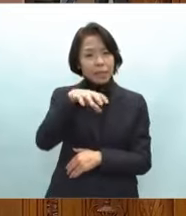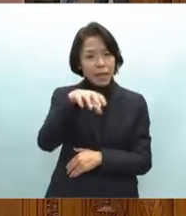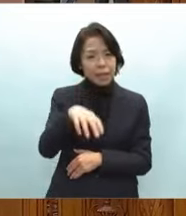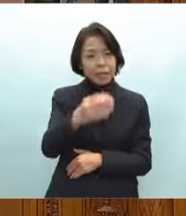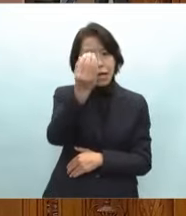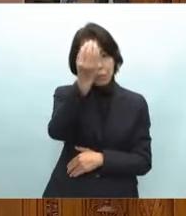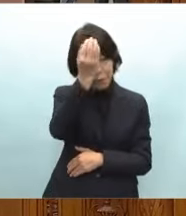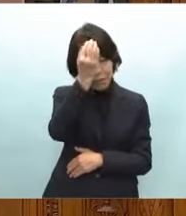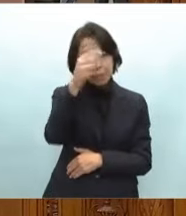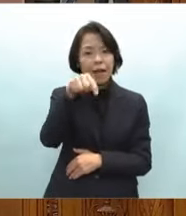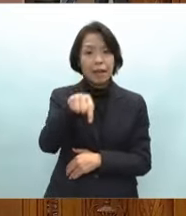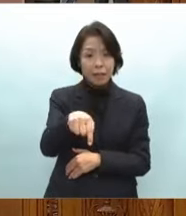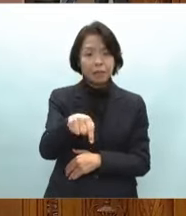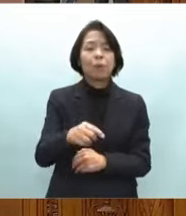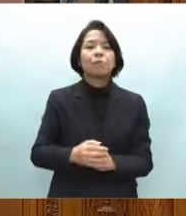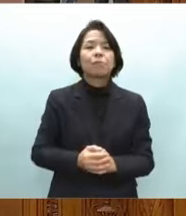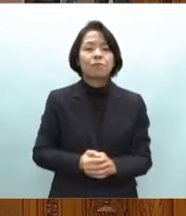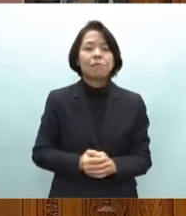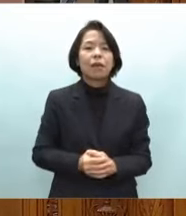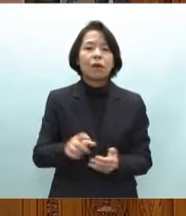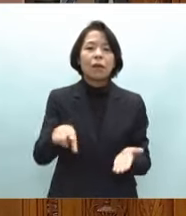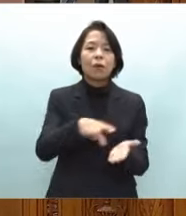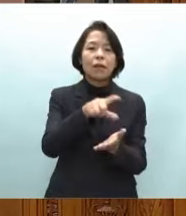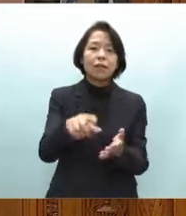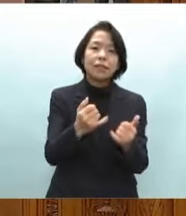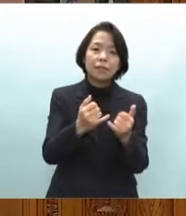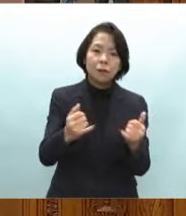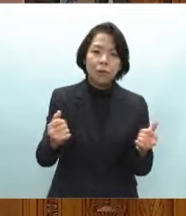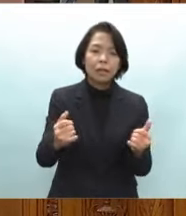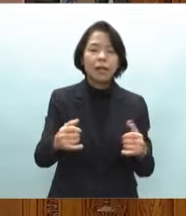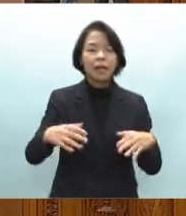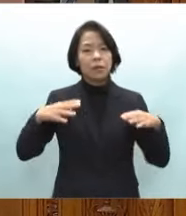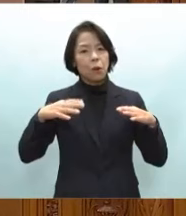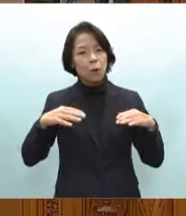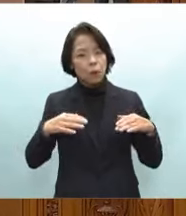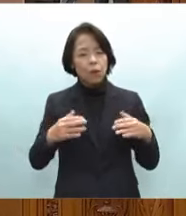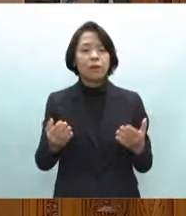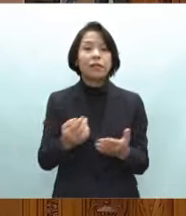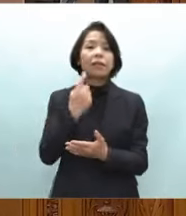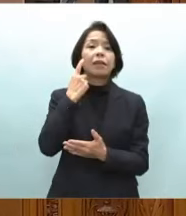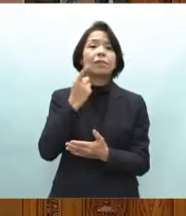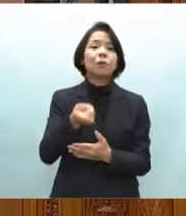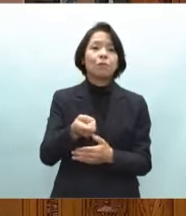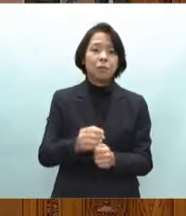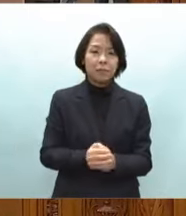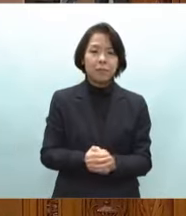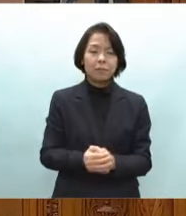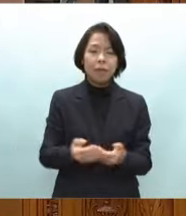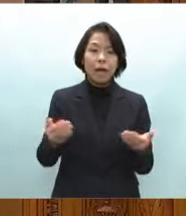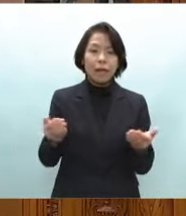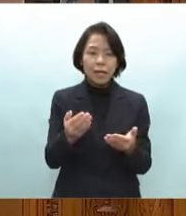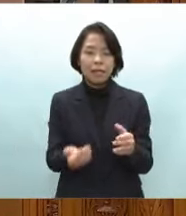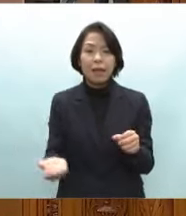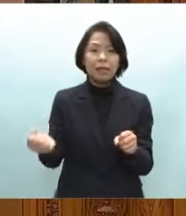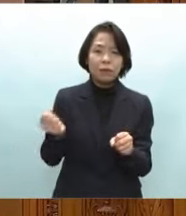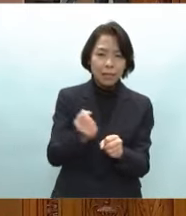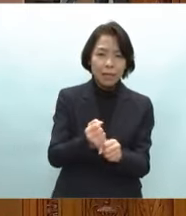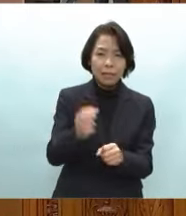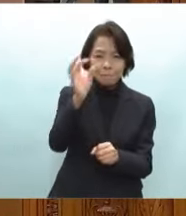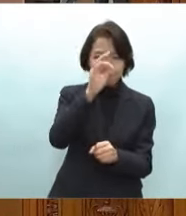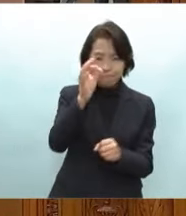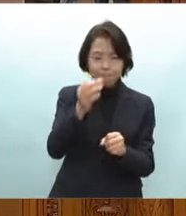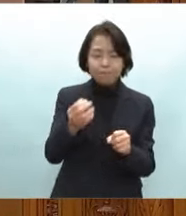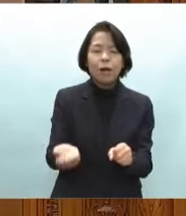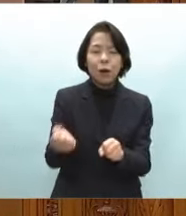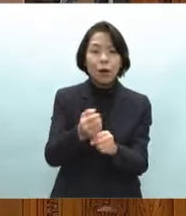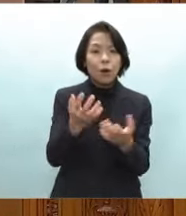市これらは地域の方々の誇りでありますなりわいの再生観光復興に向け